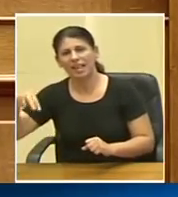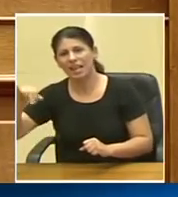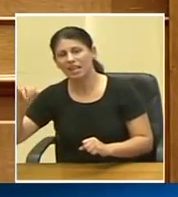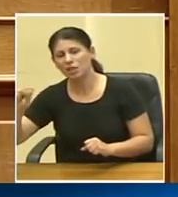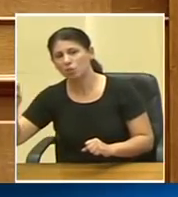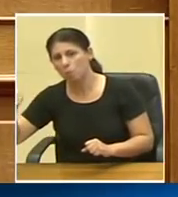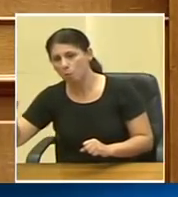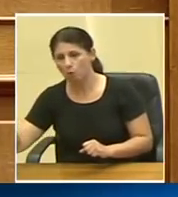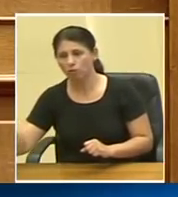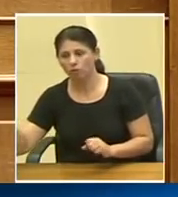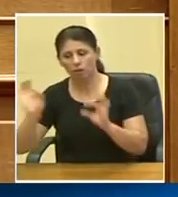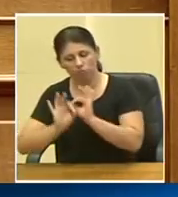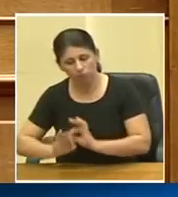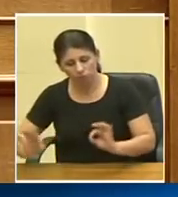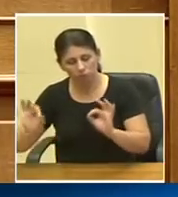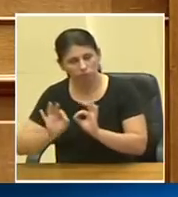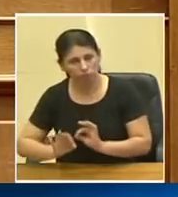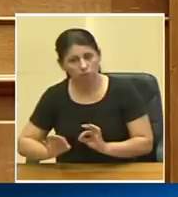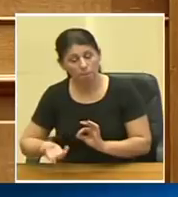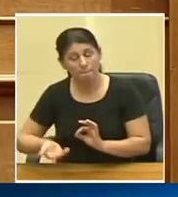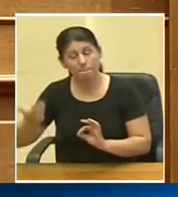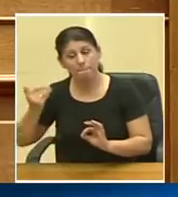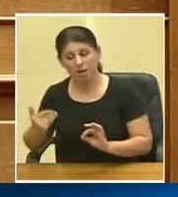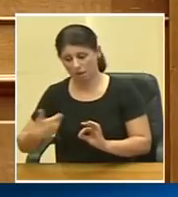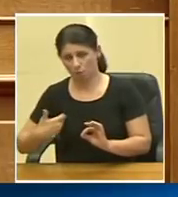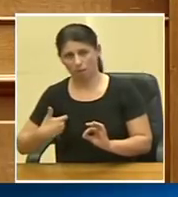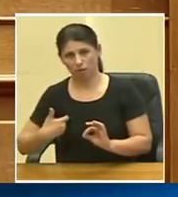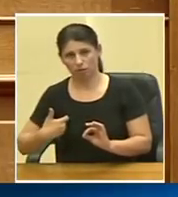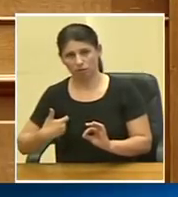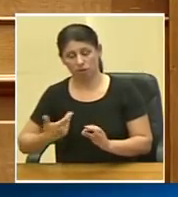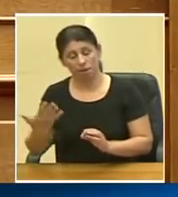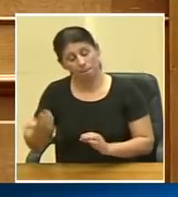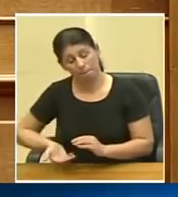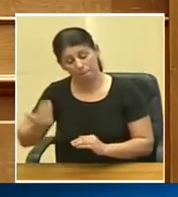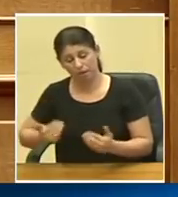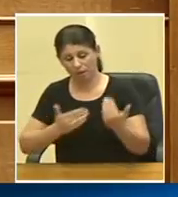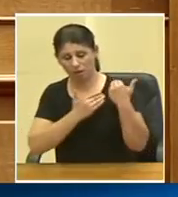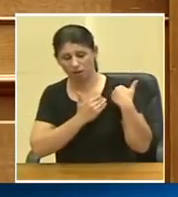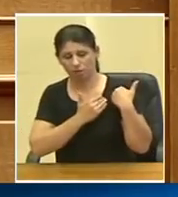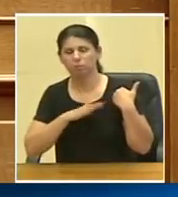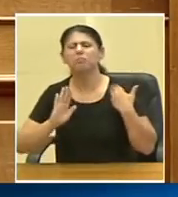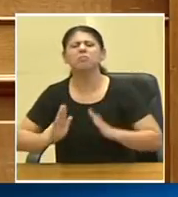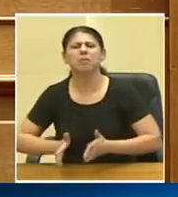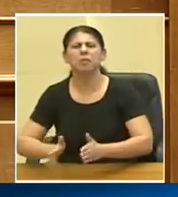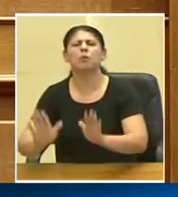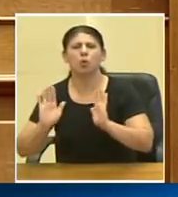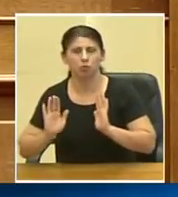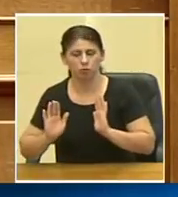γίνει μια προεργασία πριν από εμάς, πριν αναλάβουμε εμείς, που δεν προχωρούσαν όμως.